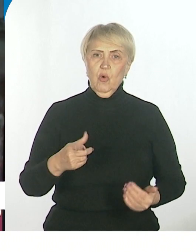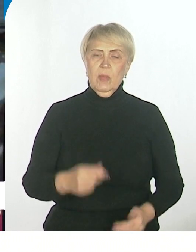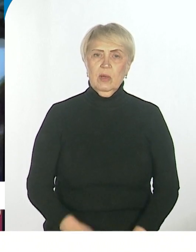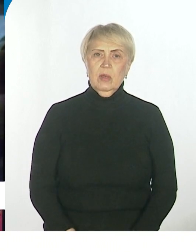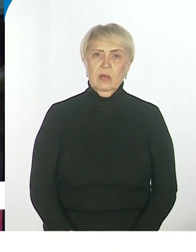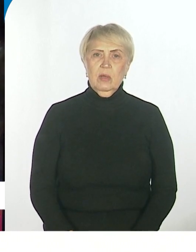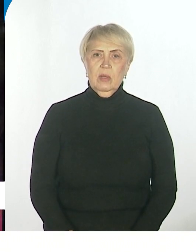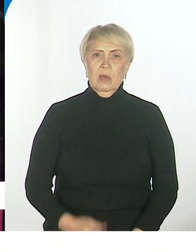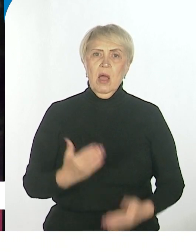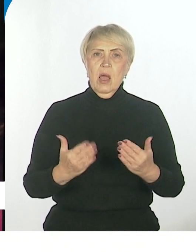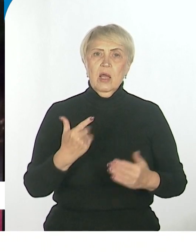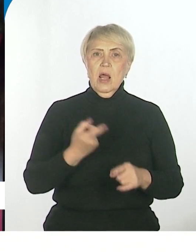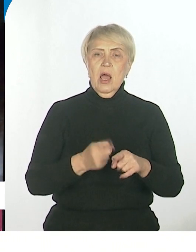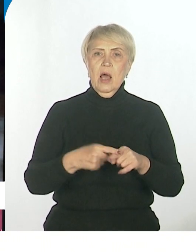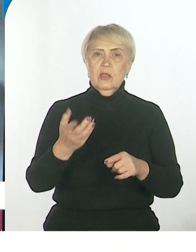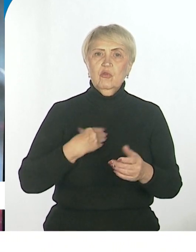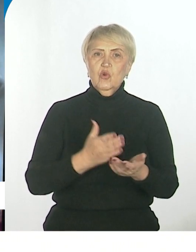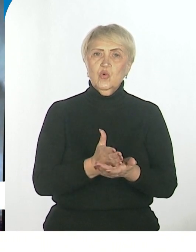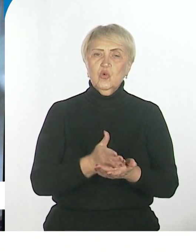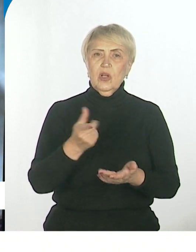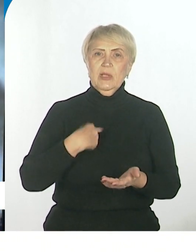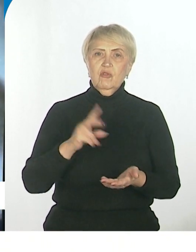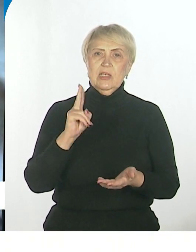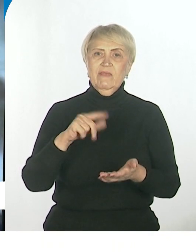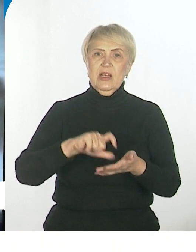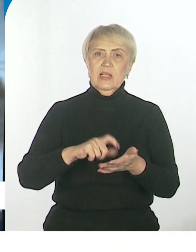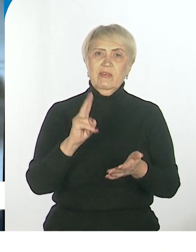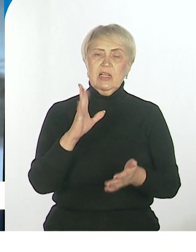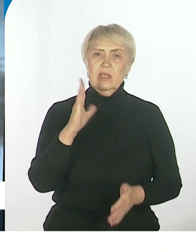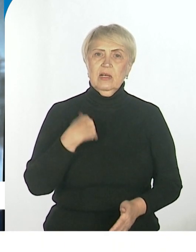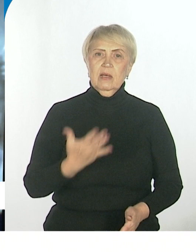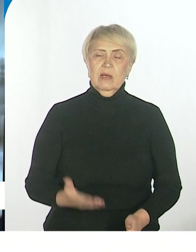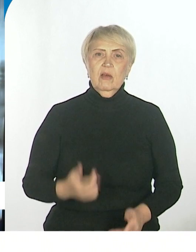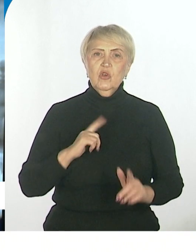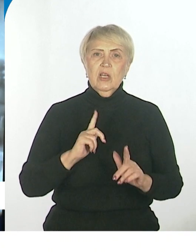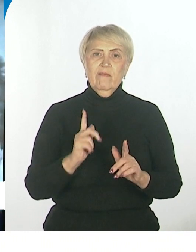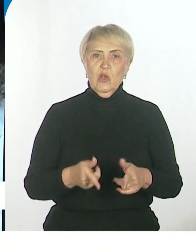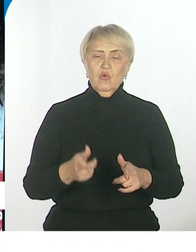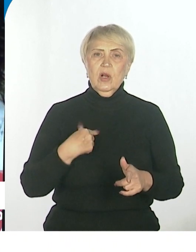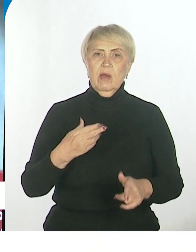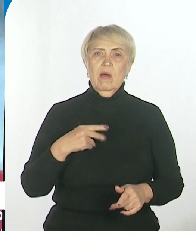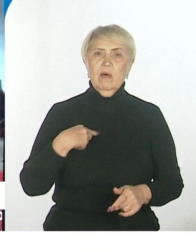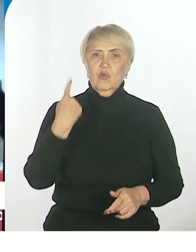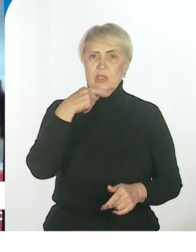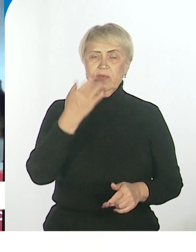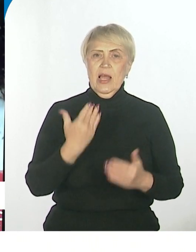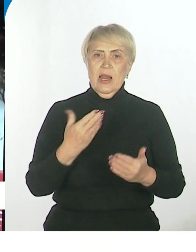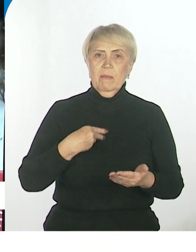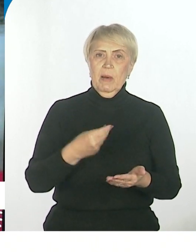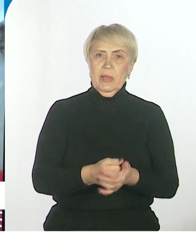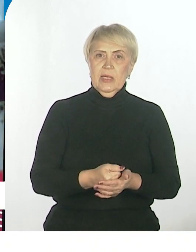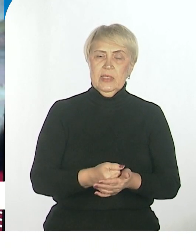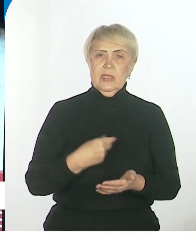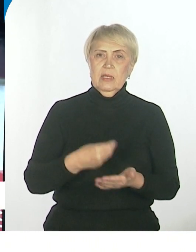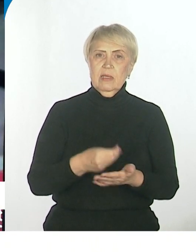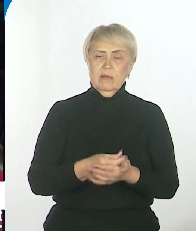или это служебная квартира на время прохождения службы в натуральном виде представляется, либо платятся денежные компенсации за